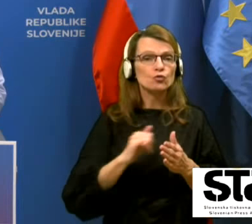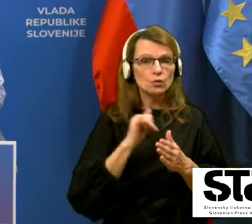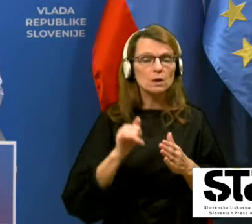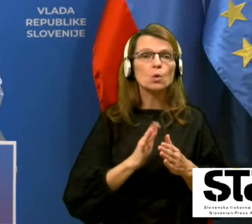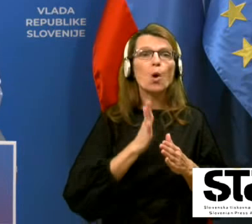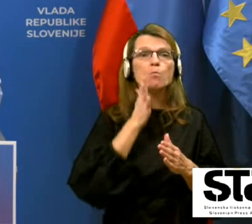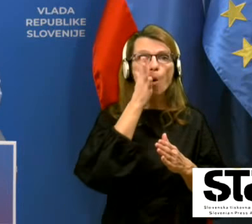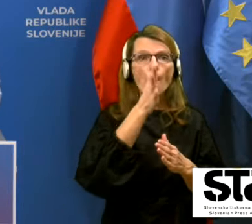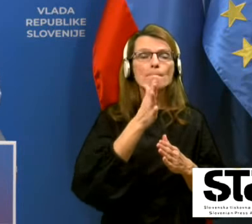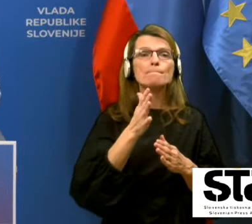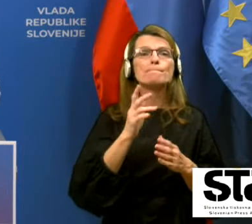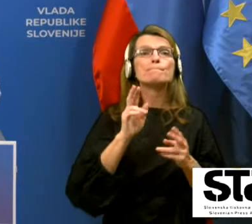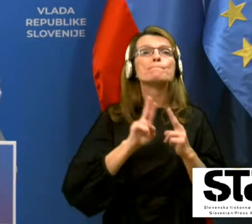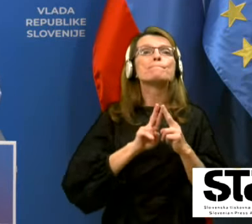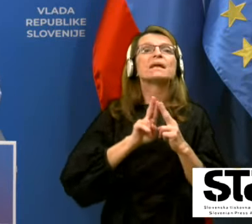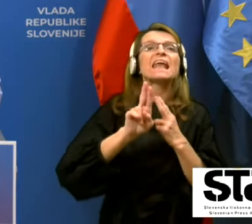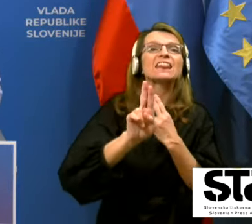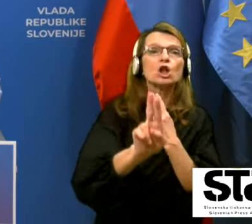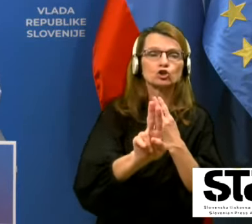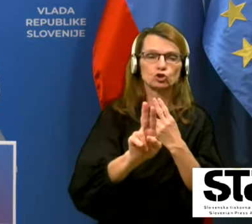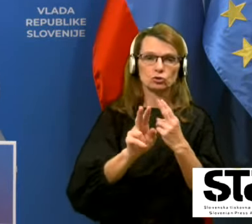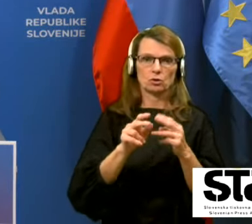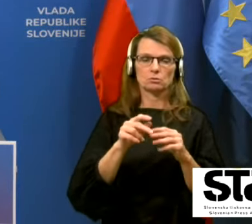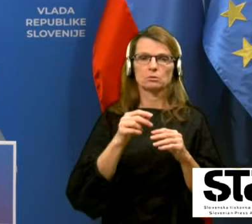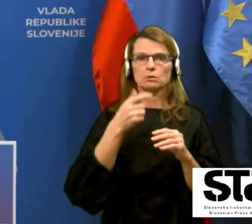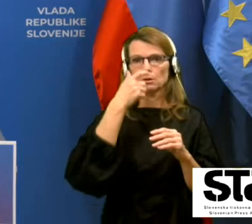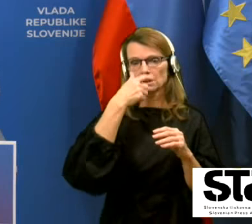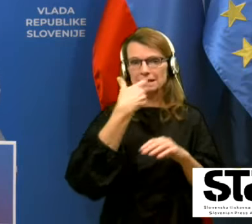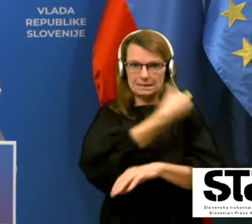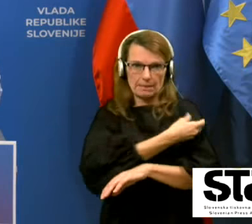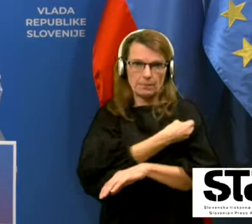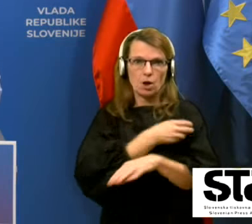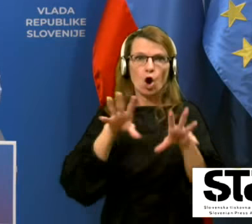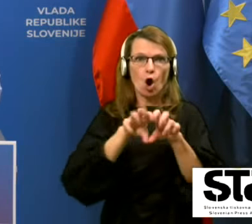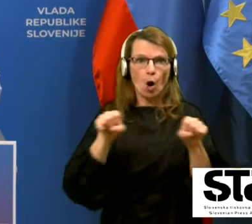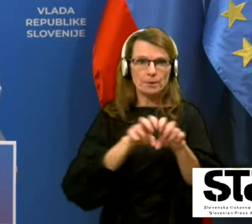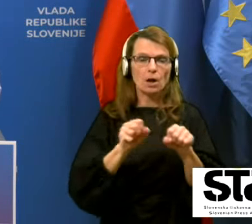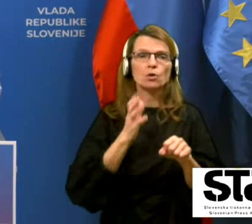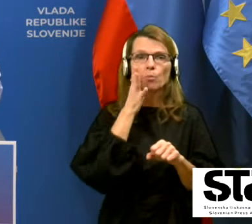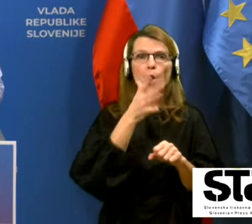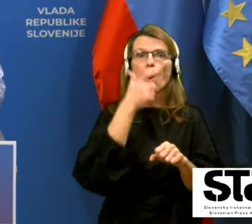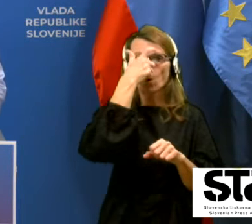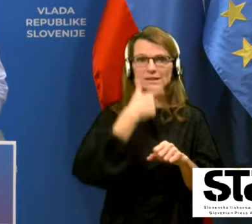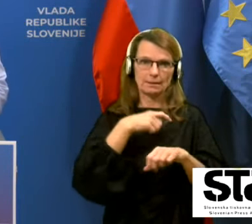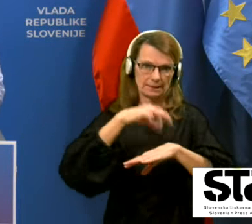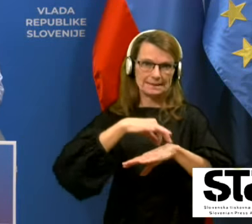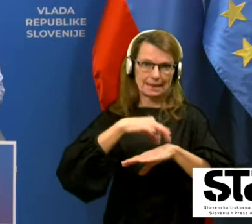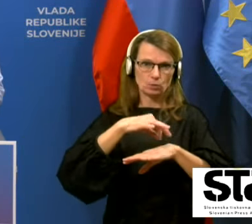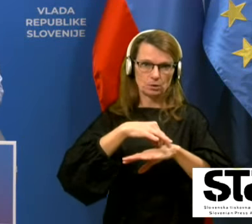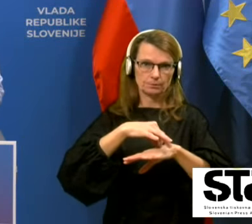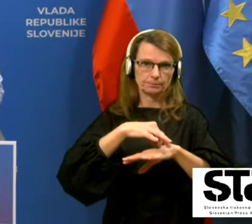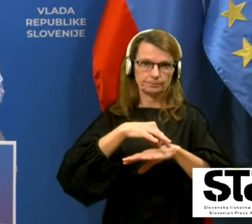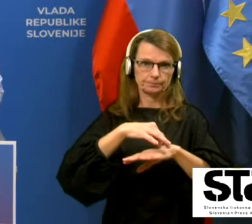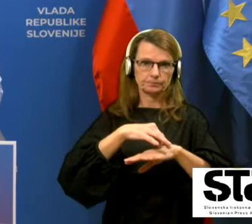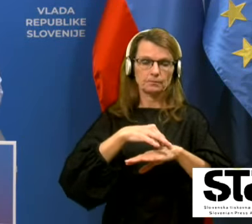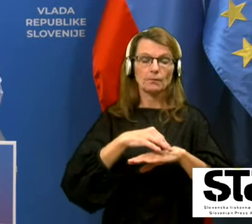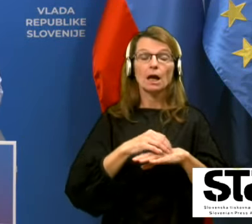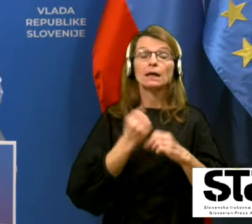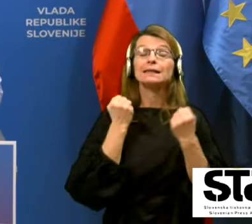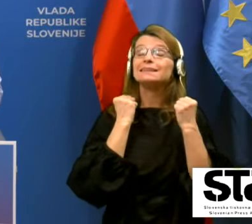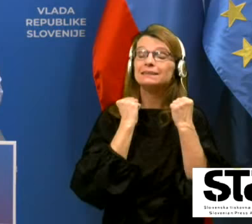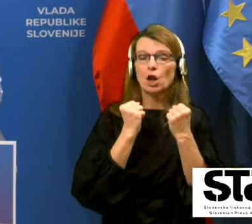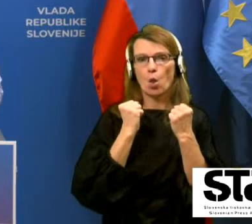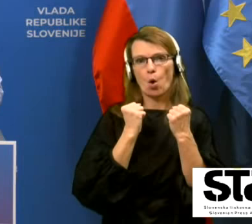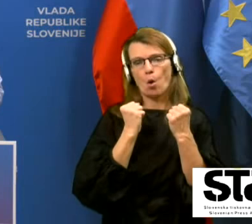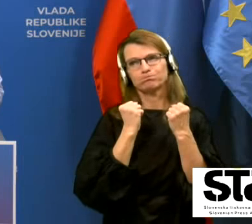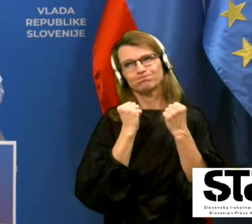prednostno cepil izbrani osebni zdravniki. Zelo verjetno pa, če bo,